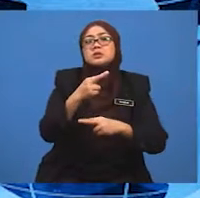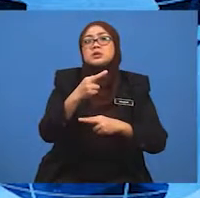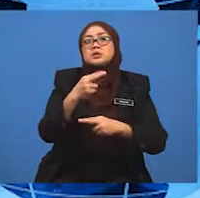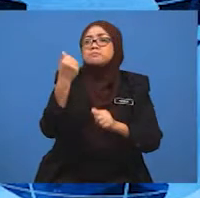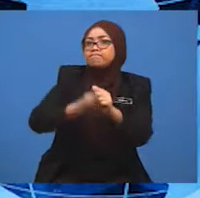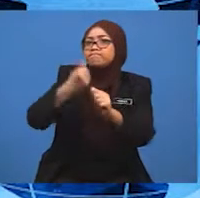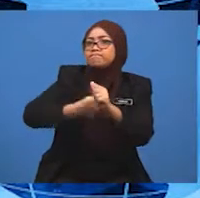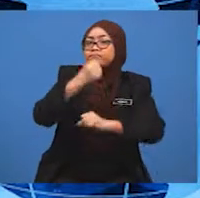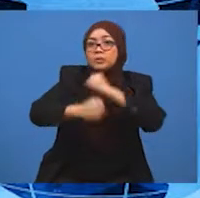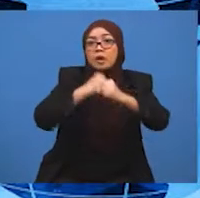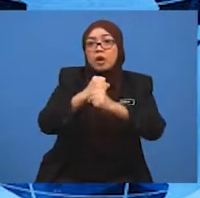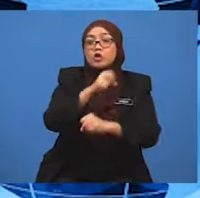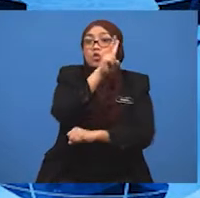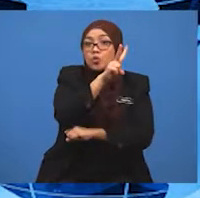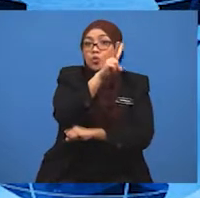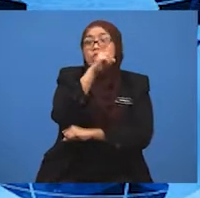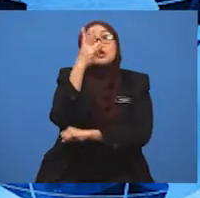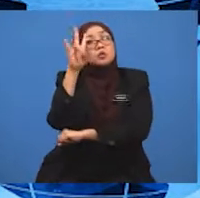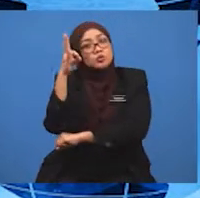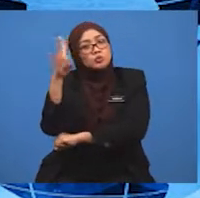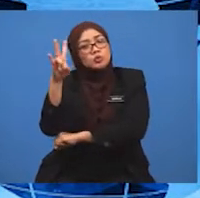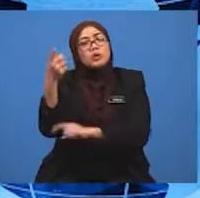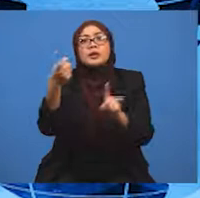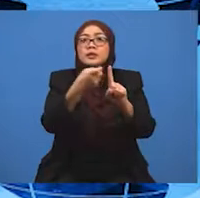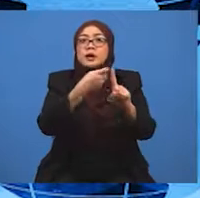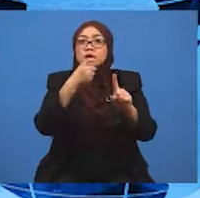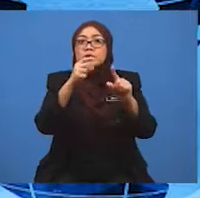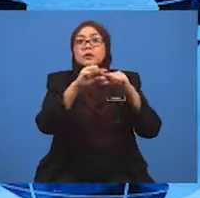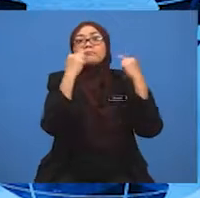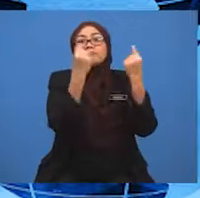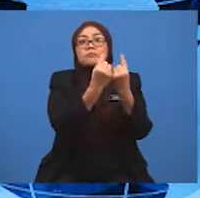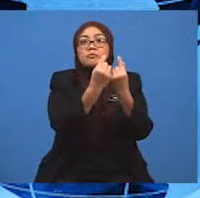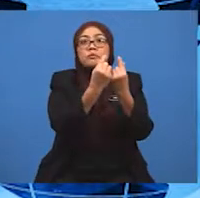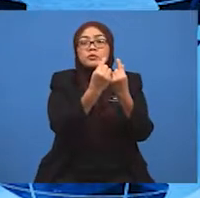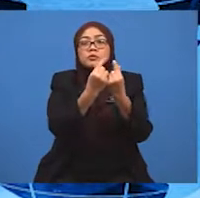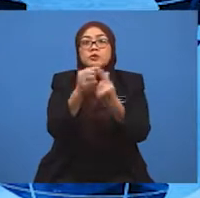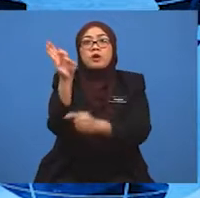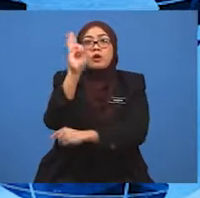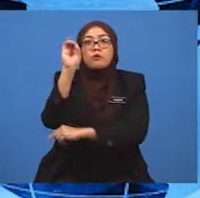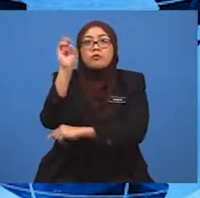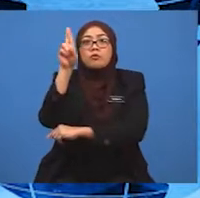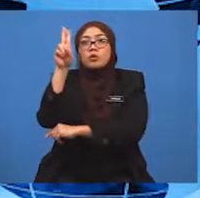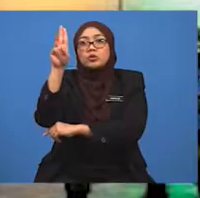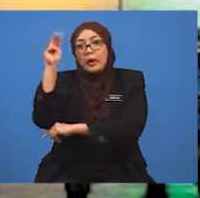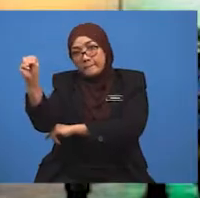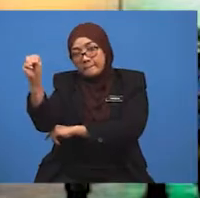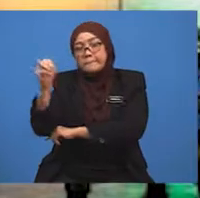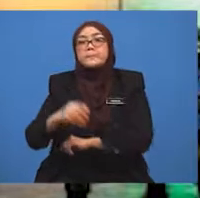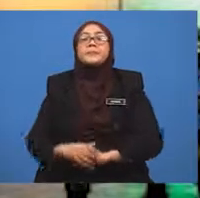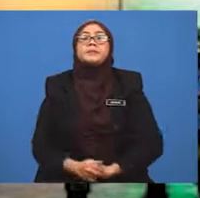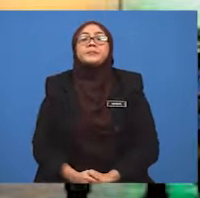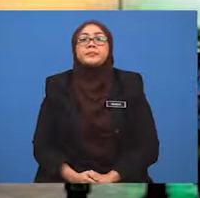Year 2017 dari Global Ports Forum. Murid-murid, seterusnya ialah